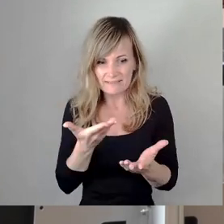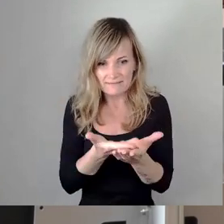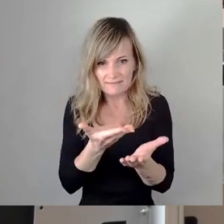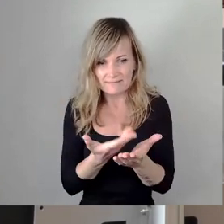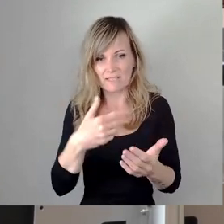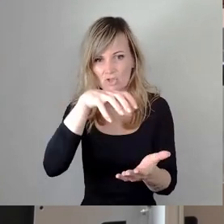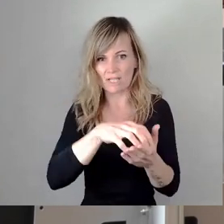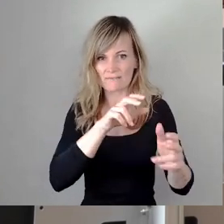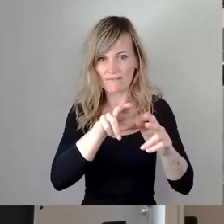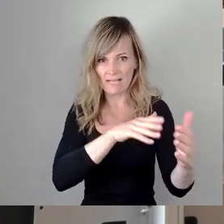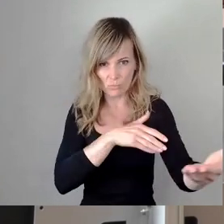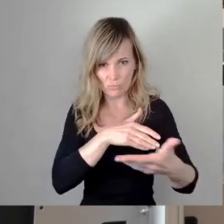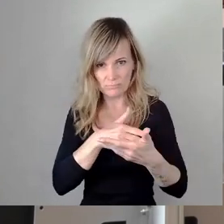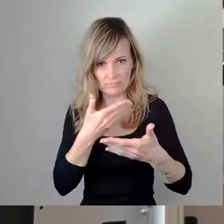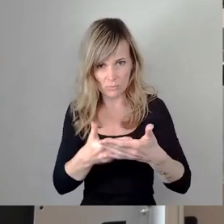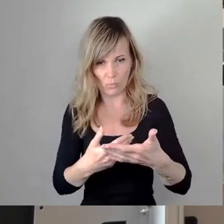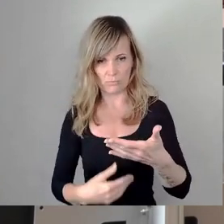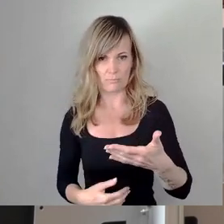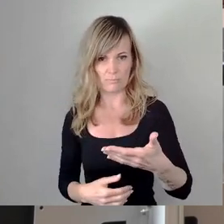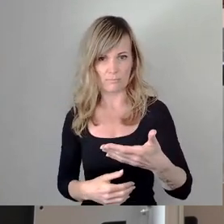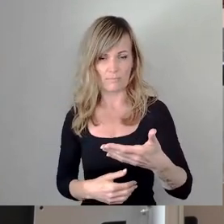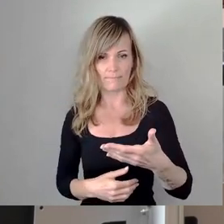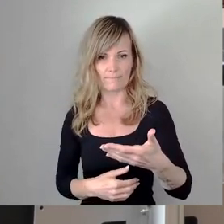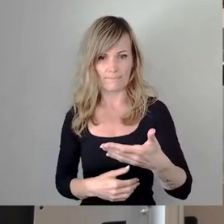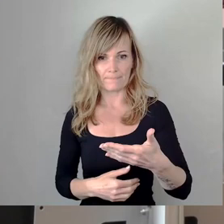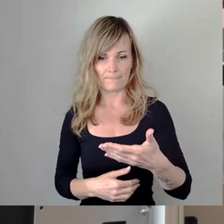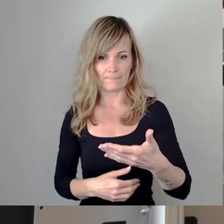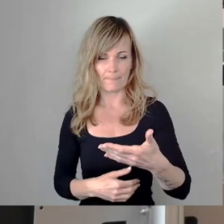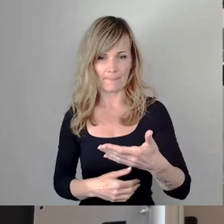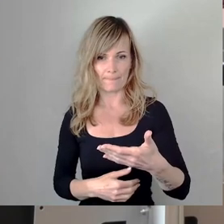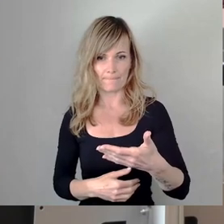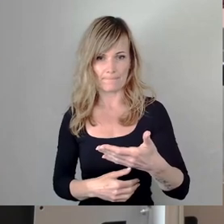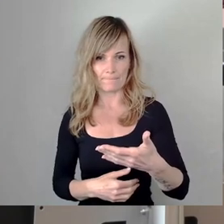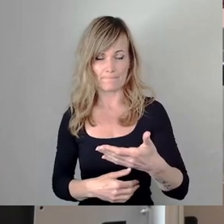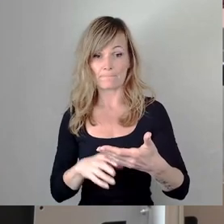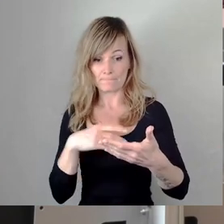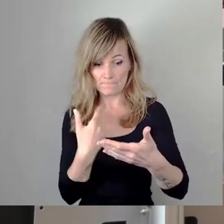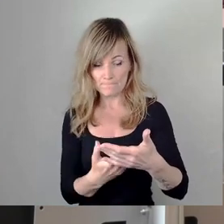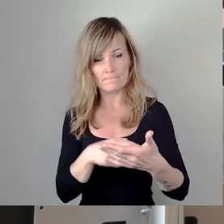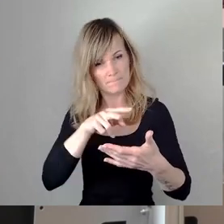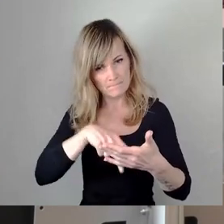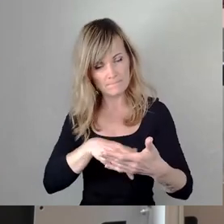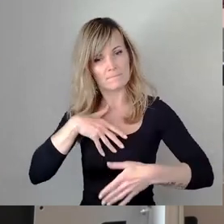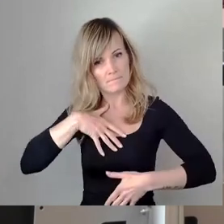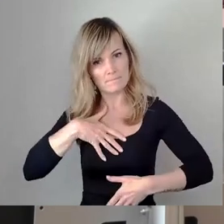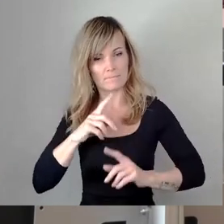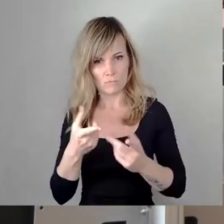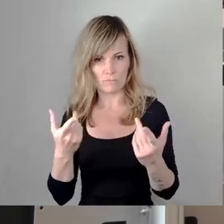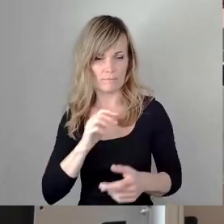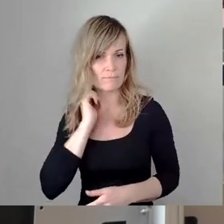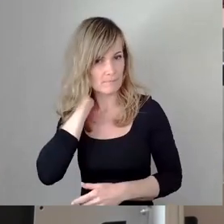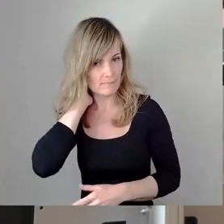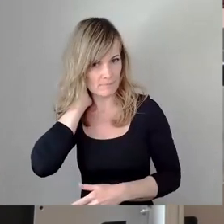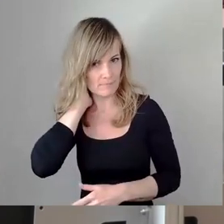vorgelegt wurde. Und wenn, dann muss man sich auch substanziell damit auseinandersetzen. Ich habe eine